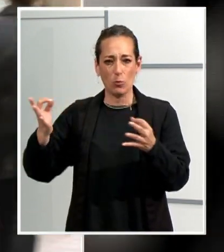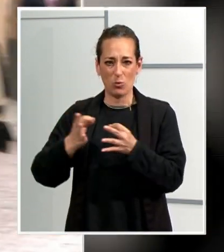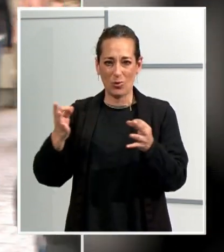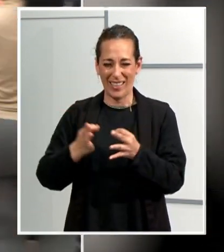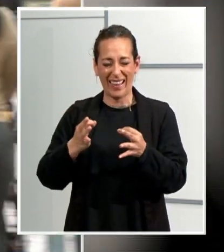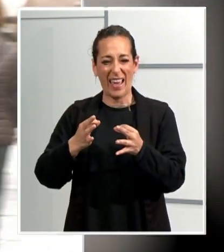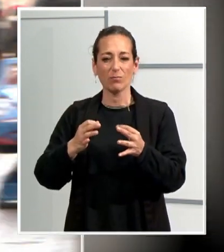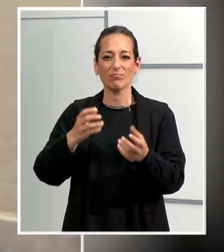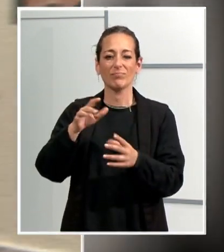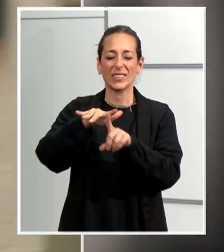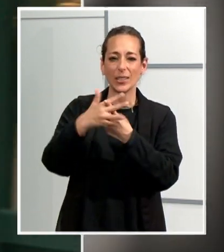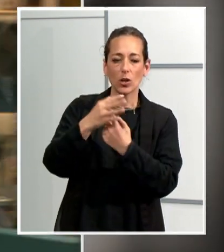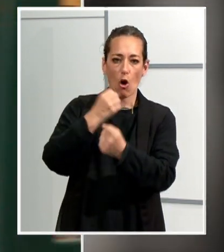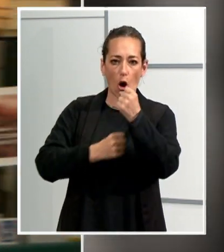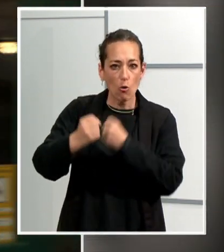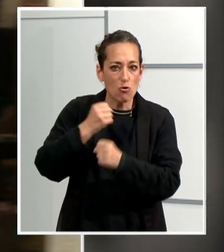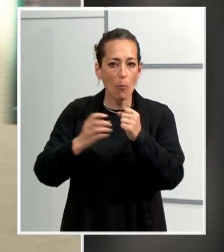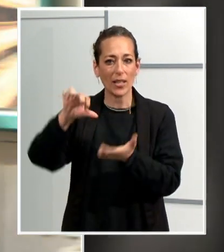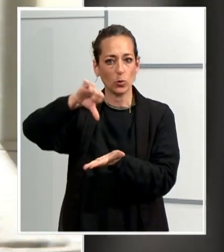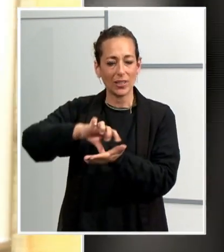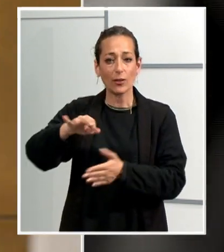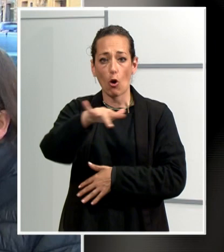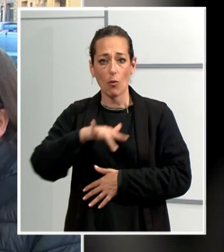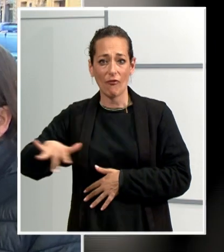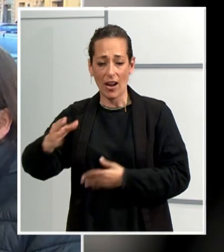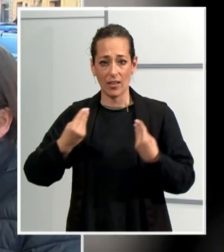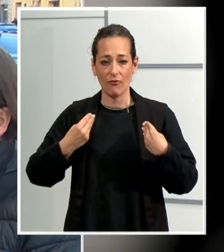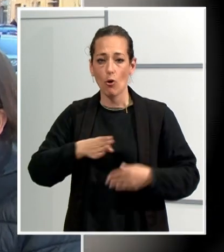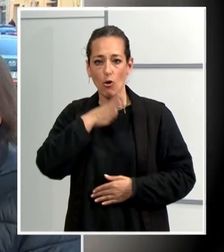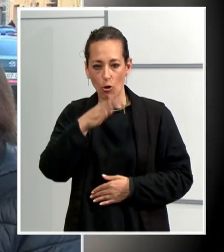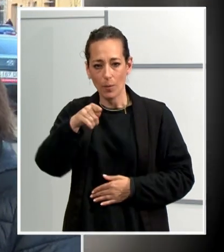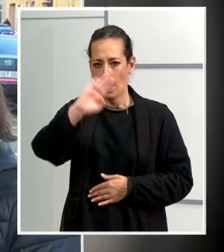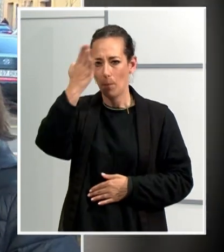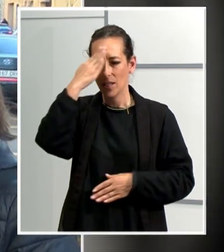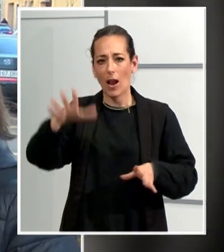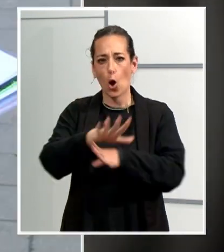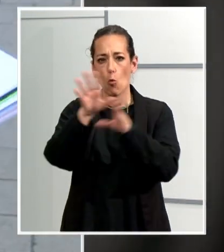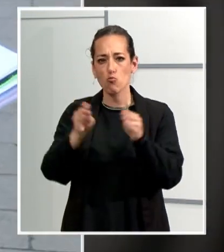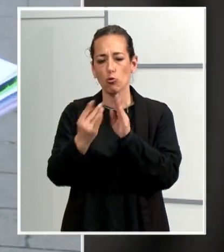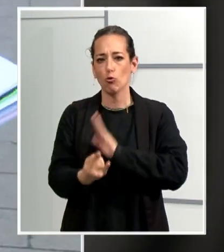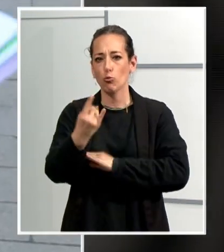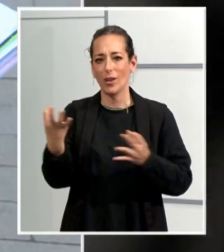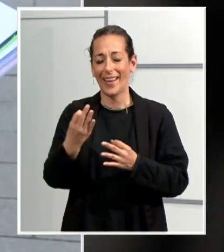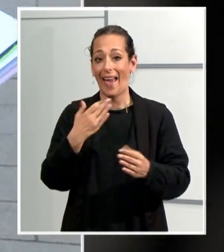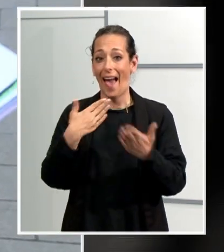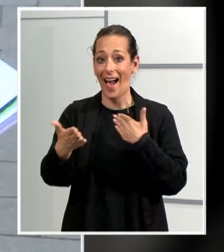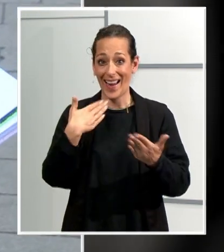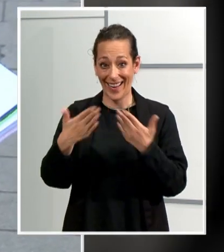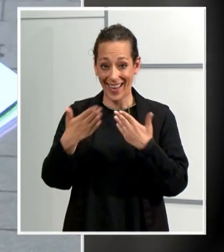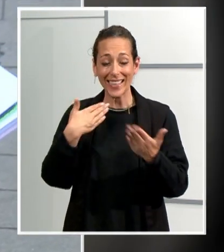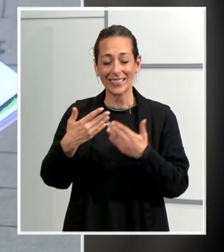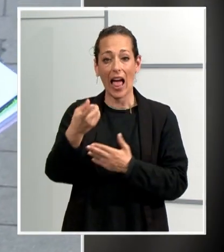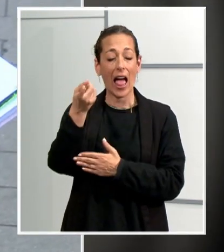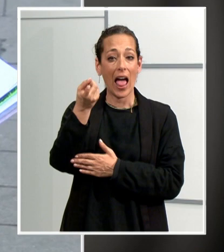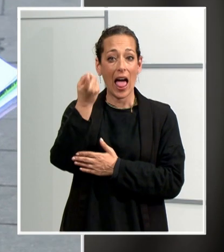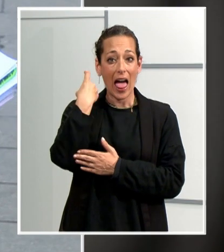la seva situació econòmica i el barri en el qual es viu. Aquestes són les principals conclusions de l'enquesta realitzada pels alumnes de Premi i segon de